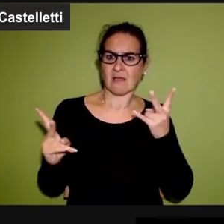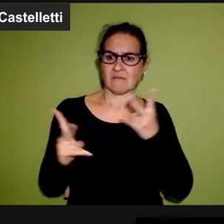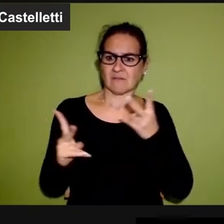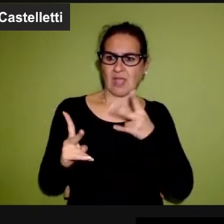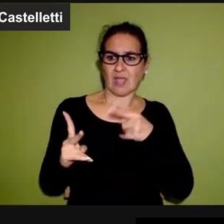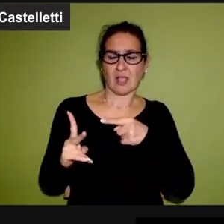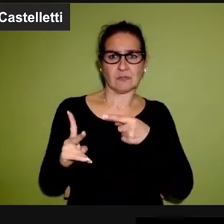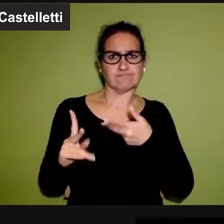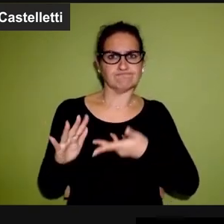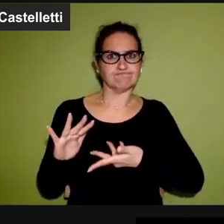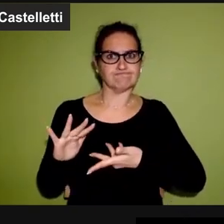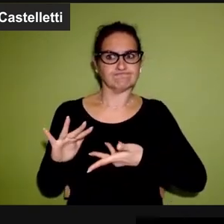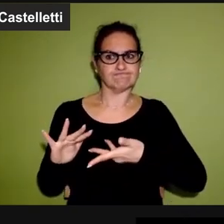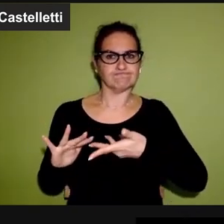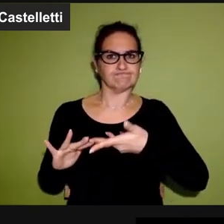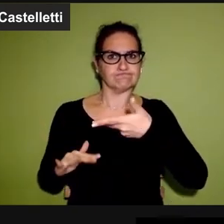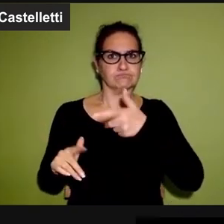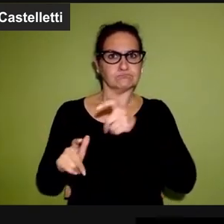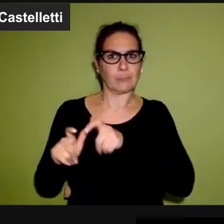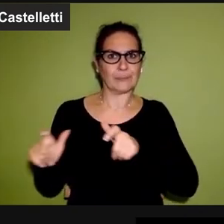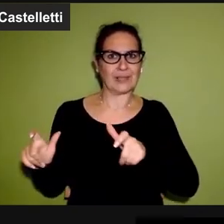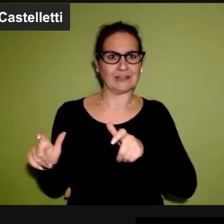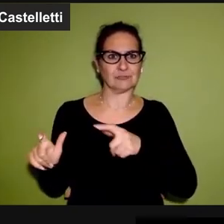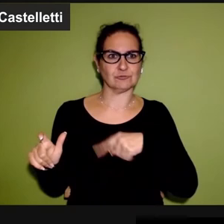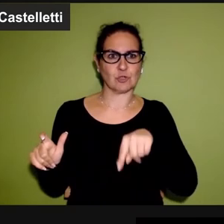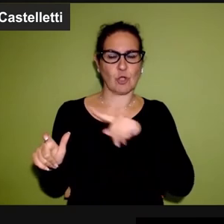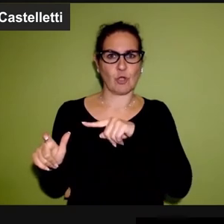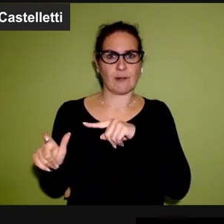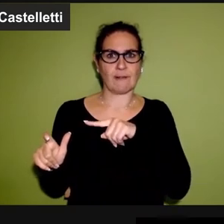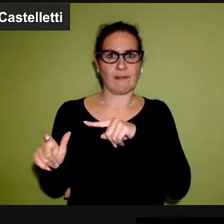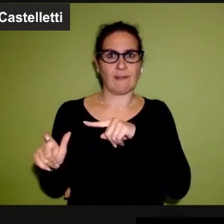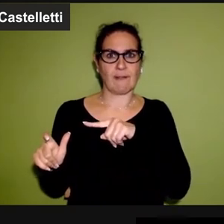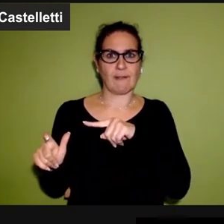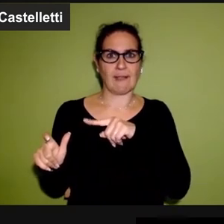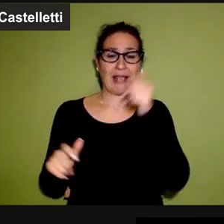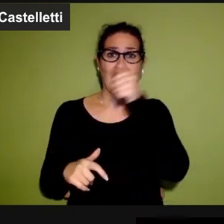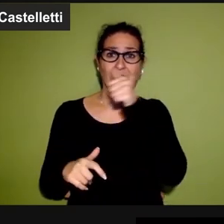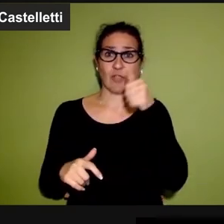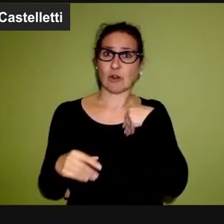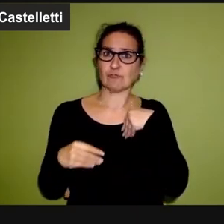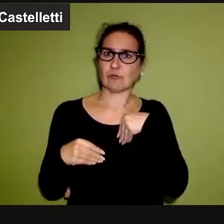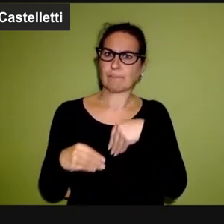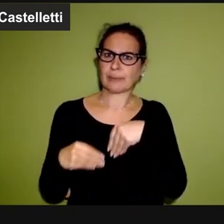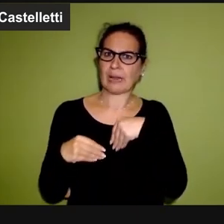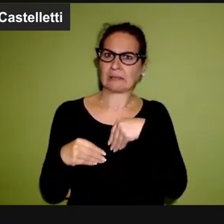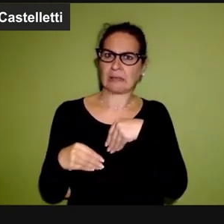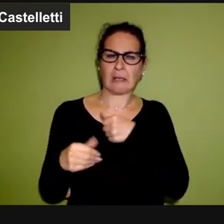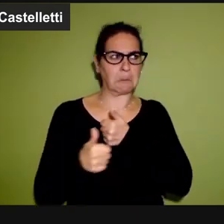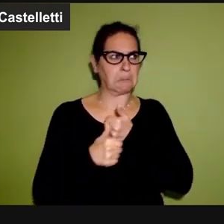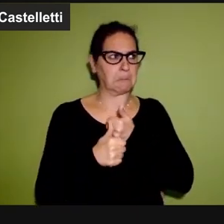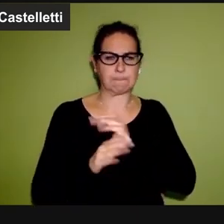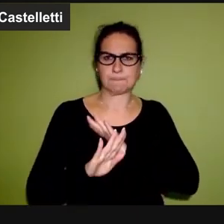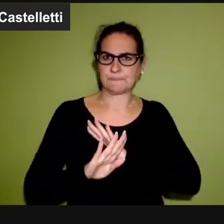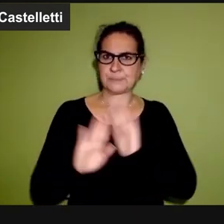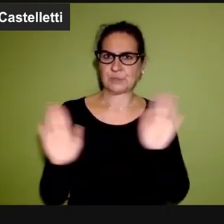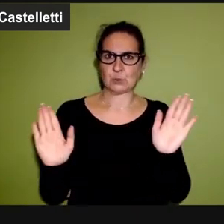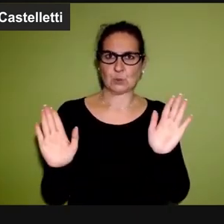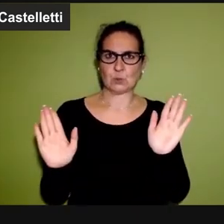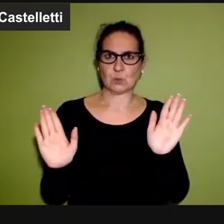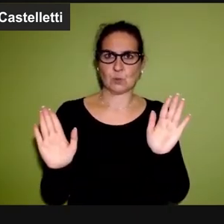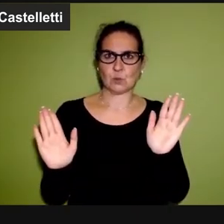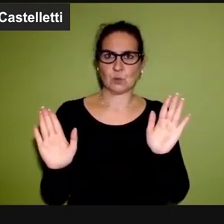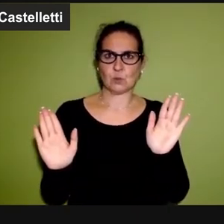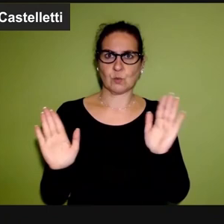una parte cospicua e credo crescente di cattolici praticanti non